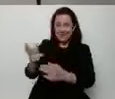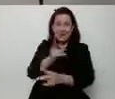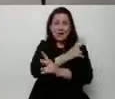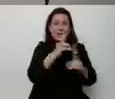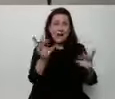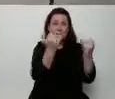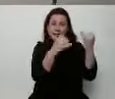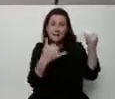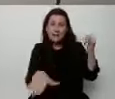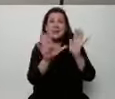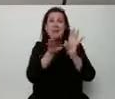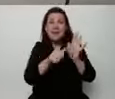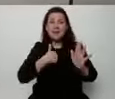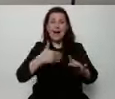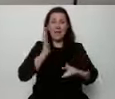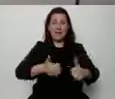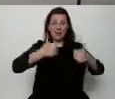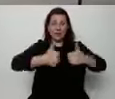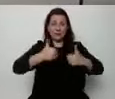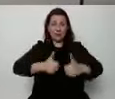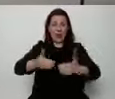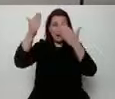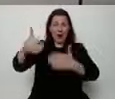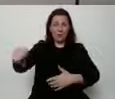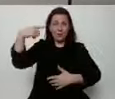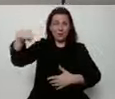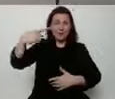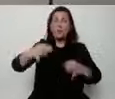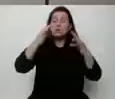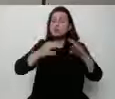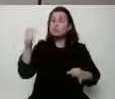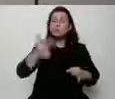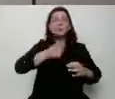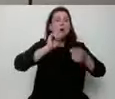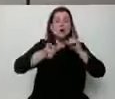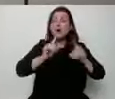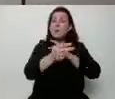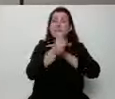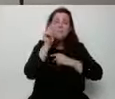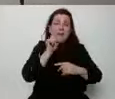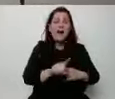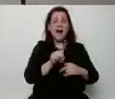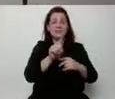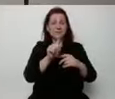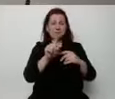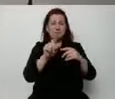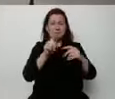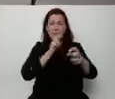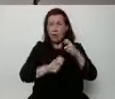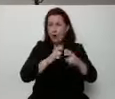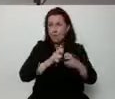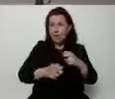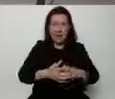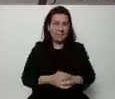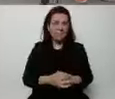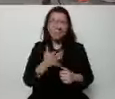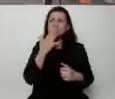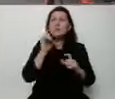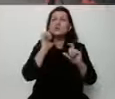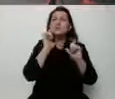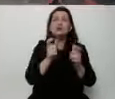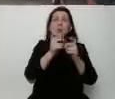mieście, dlatego że dzisiaj musimy porozmawiać o prawdziwych problemach. Musimy porozmawiać o tym, co nas najbardziej